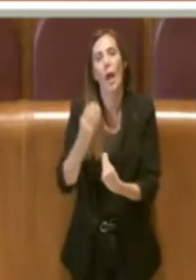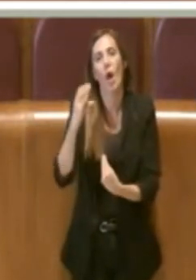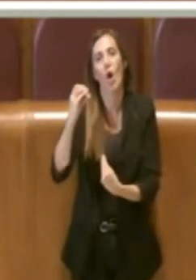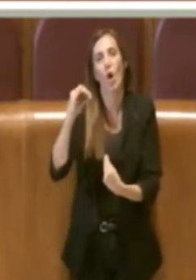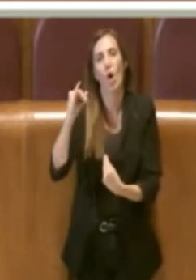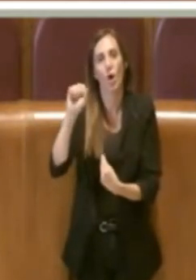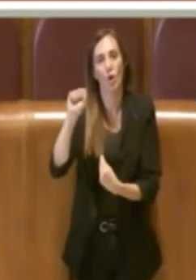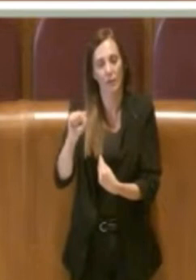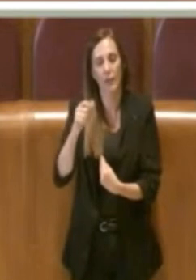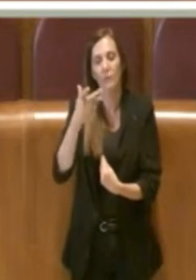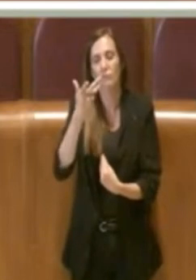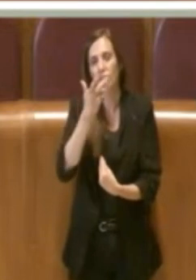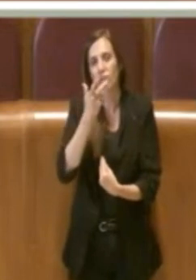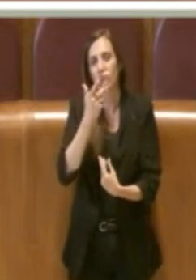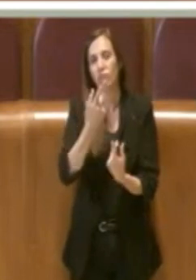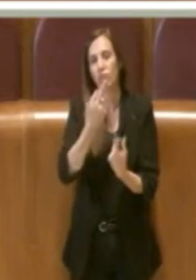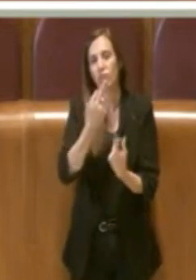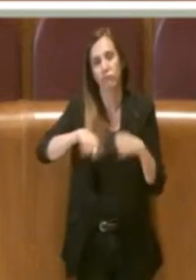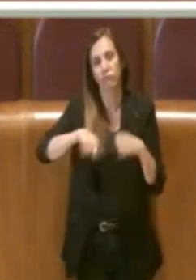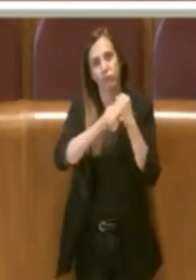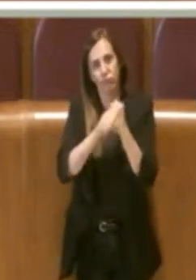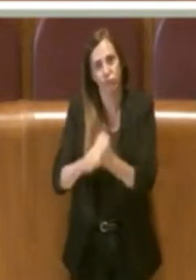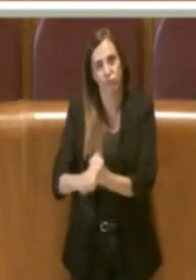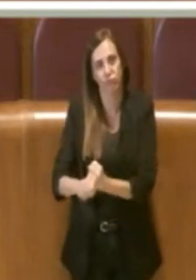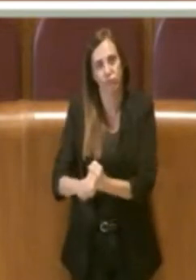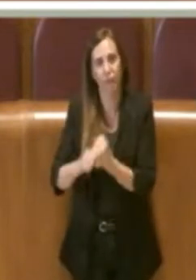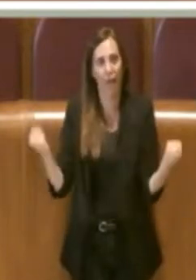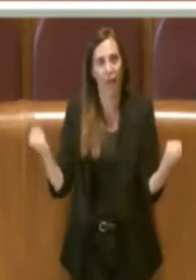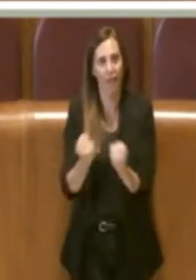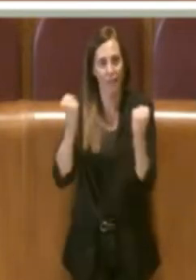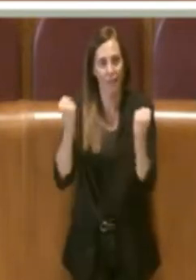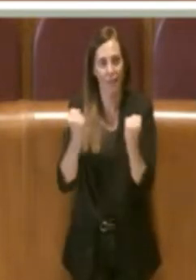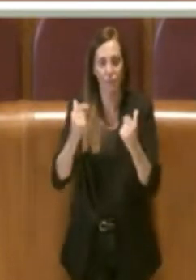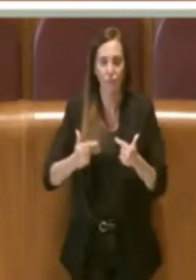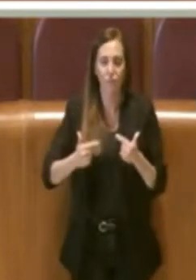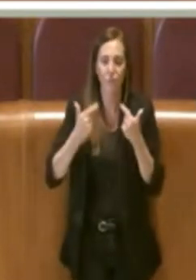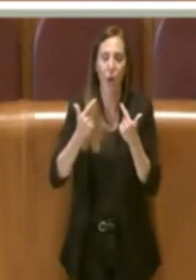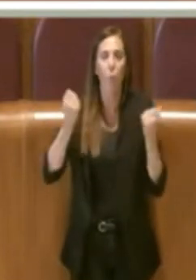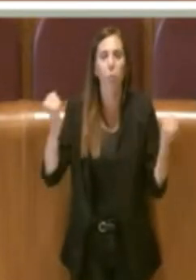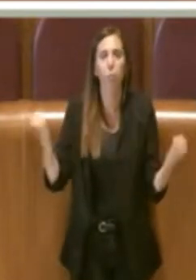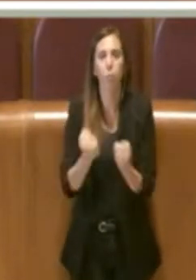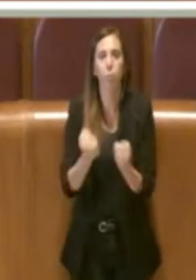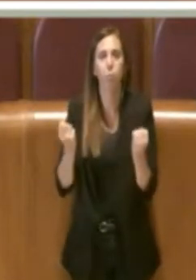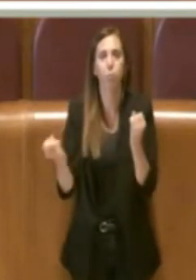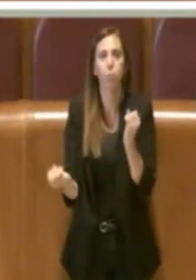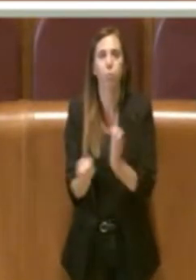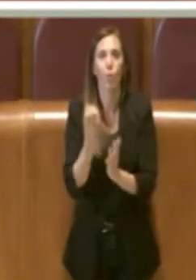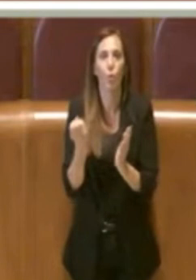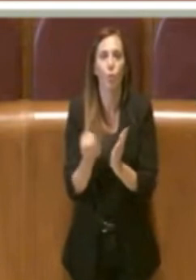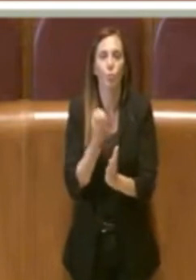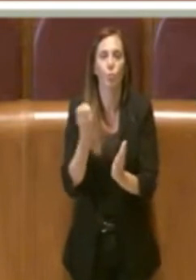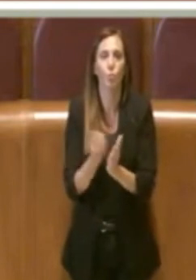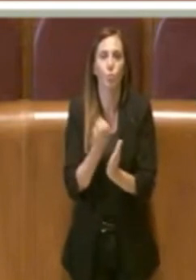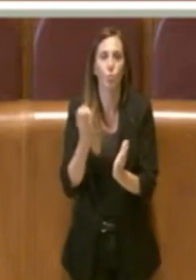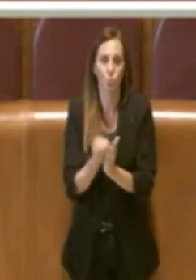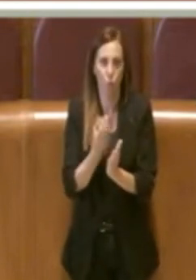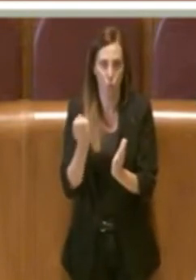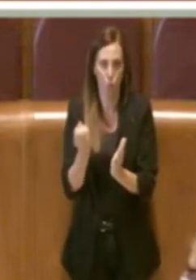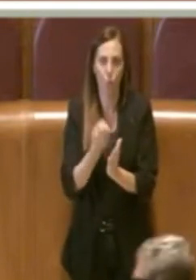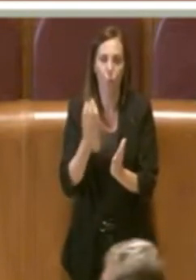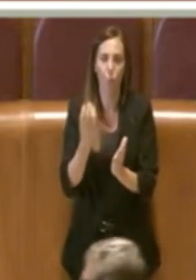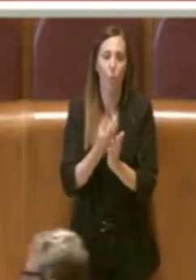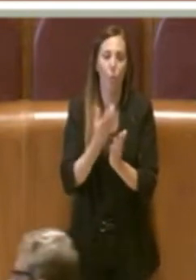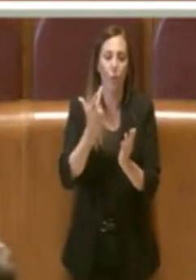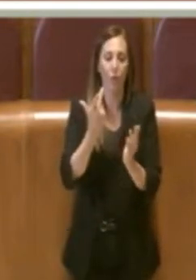istituire un'attività che possa promuovere la produzione ai diversi livelli di